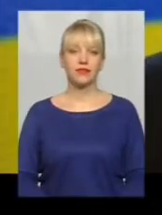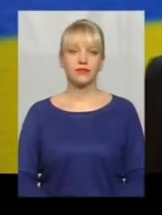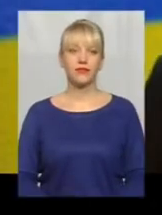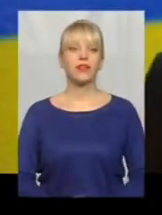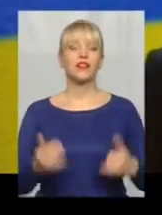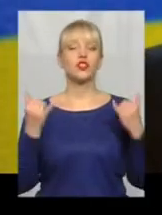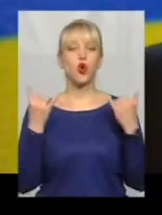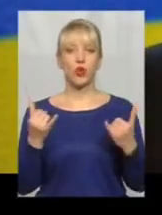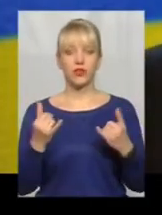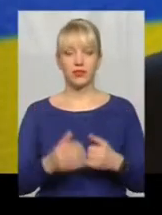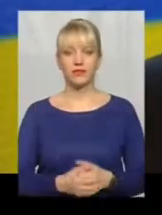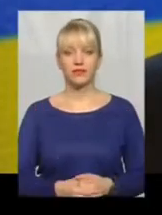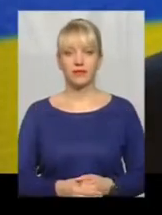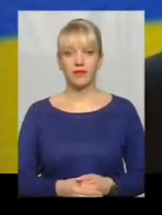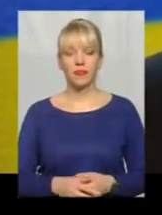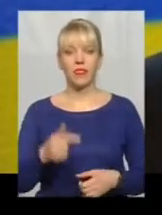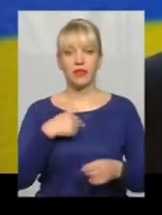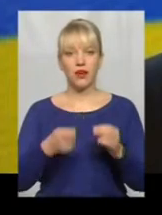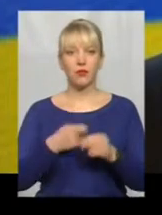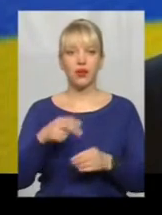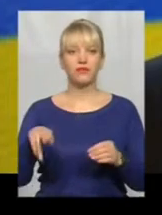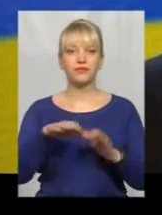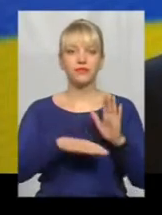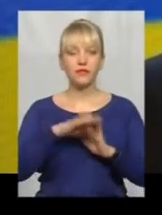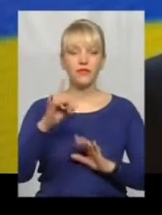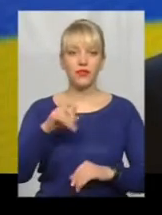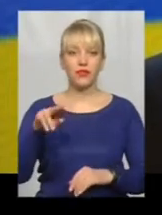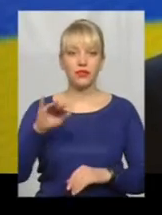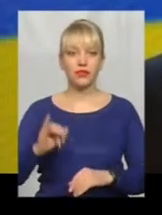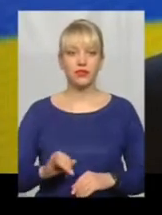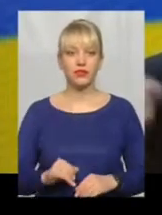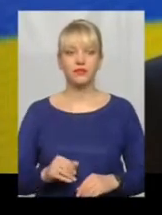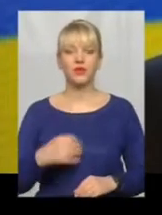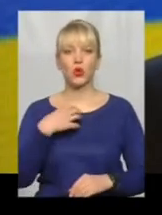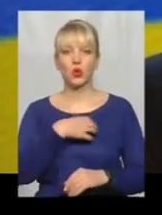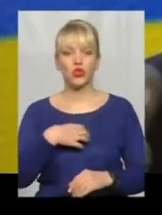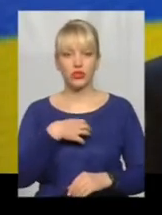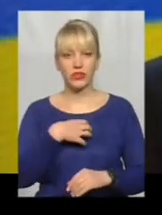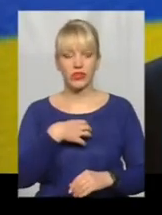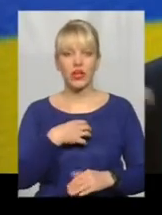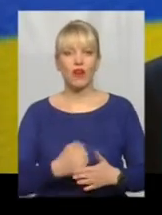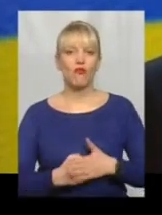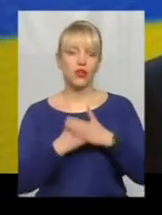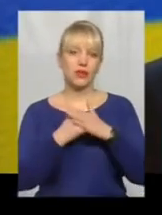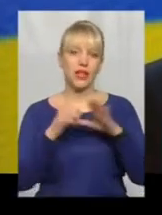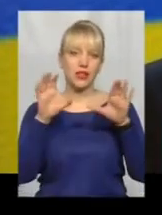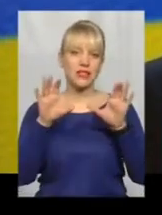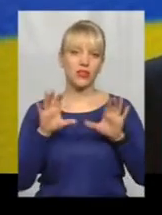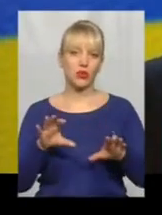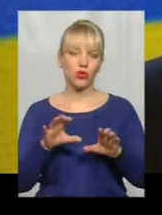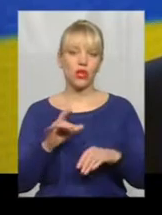Сьогодні я подав до Верховної Ради ключовий, стратегічний, фундаментальний закон,